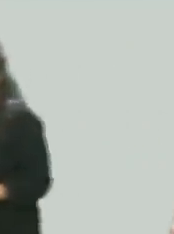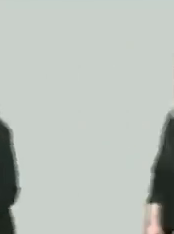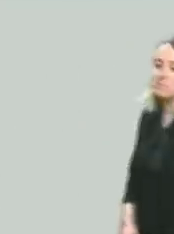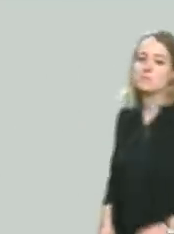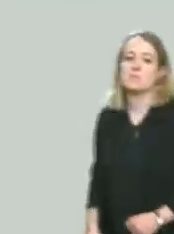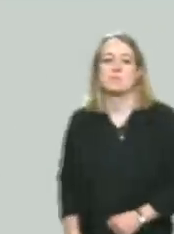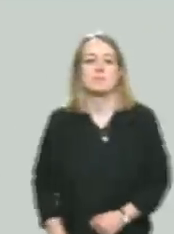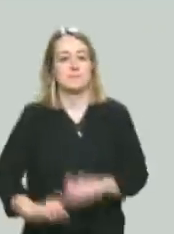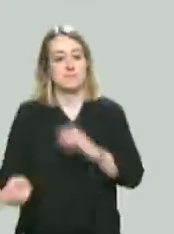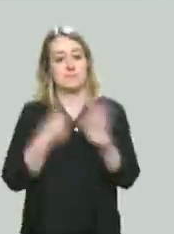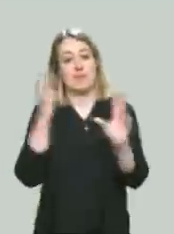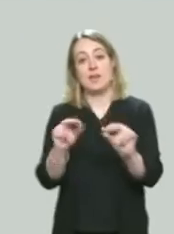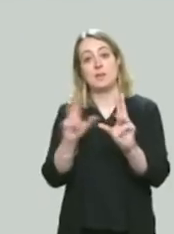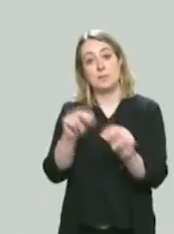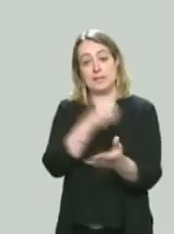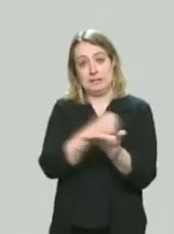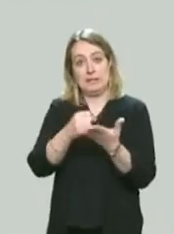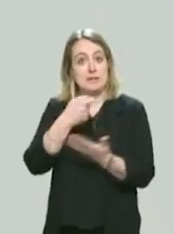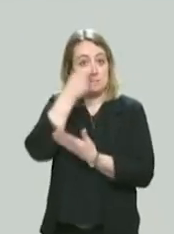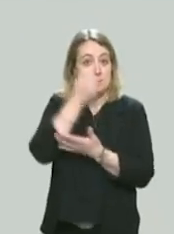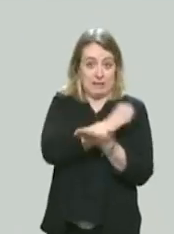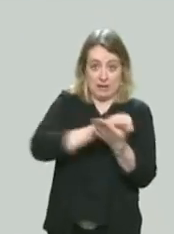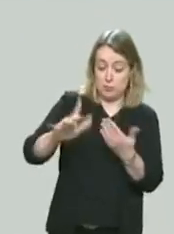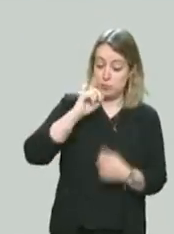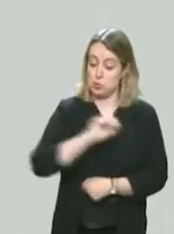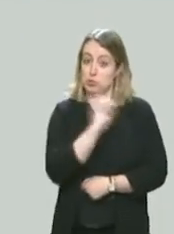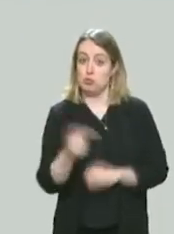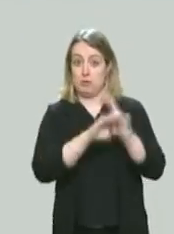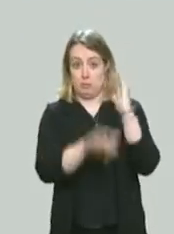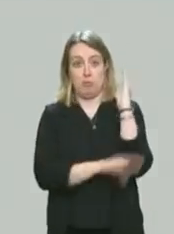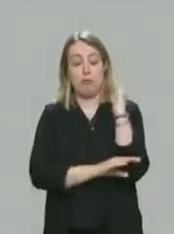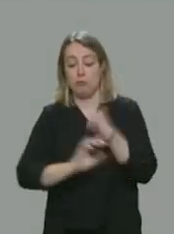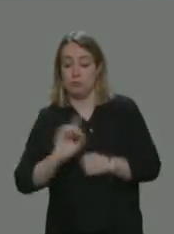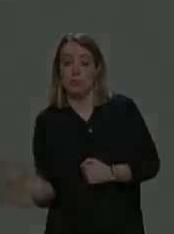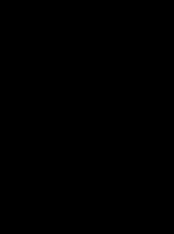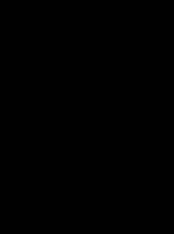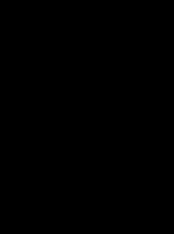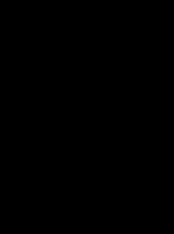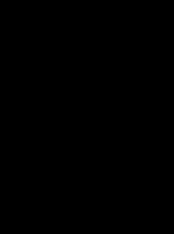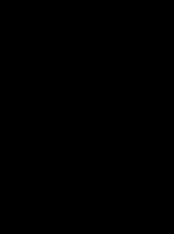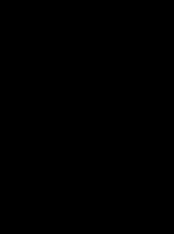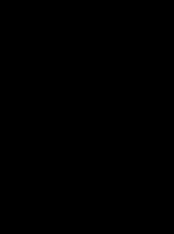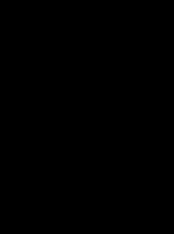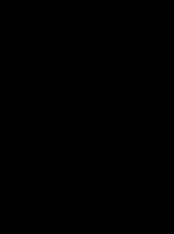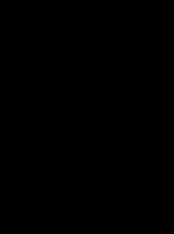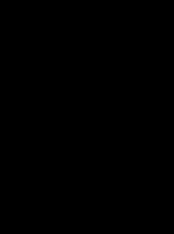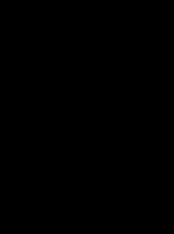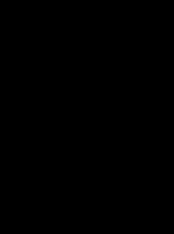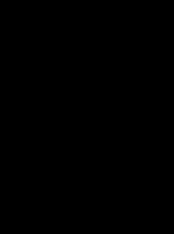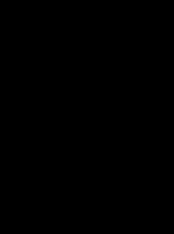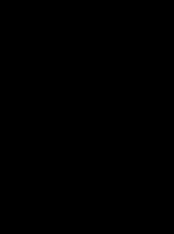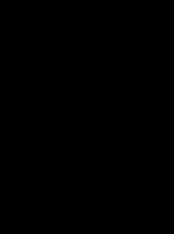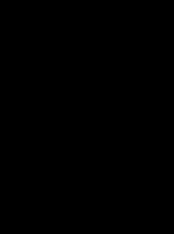Il est gratuit pour tous les mineurs et que, évidemment, tous les mineurs seront mis en situation de pouvoir être testés. Merci.